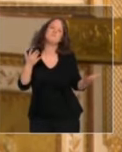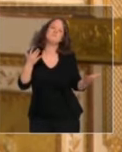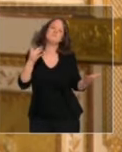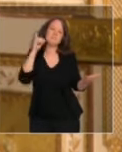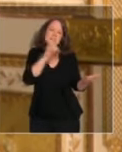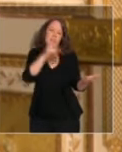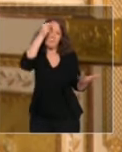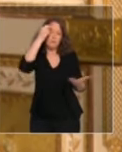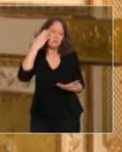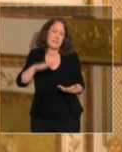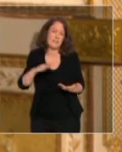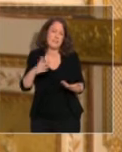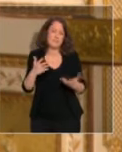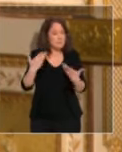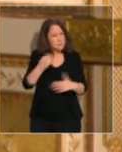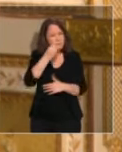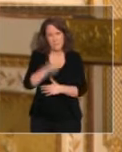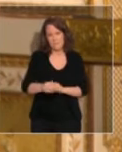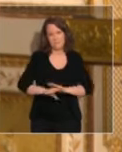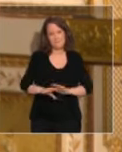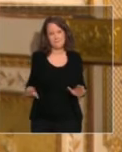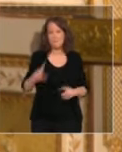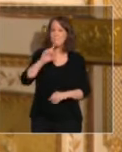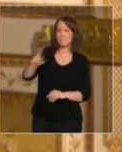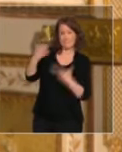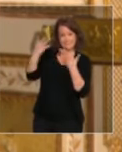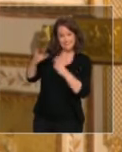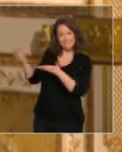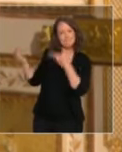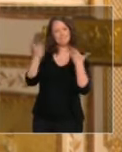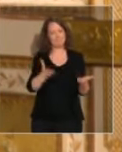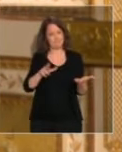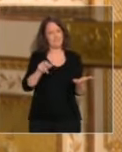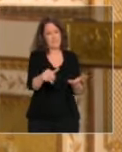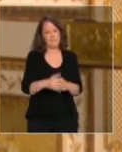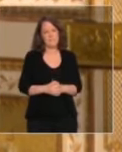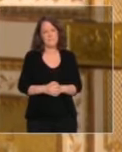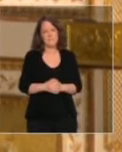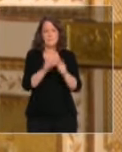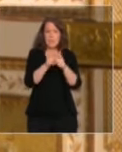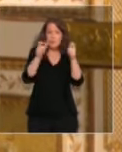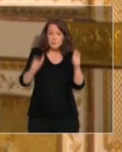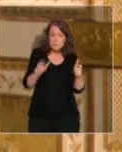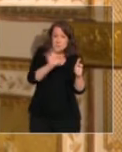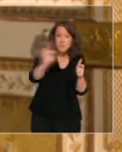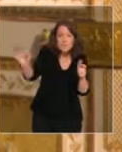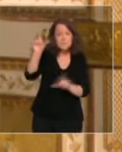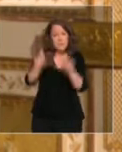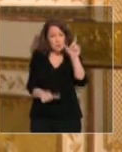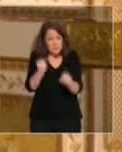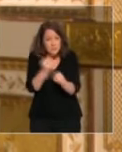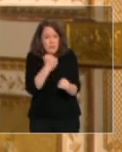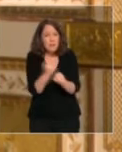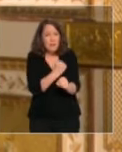Les commandes sont désormais passées. Surtout, nos entreprises françaises et nos travailleurs ont répondu